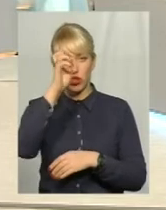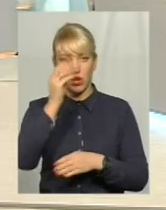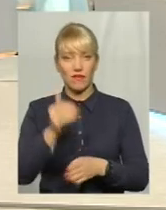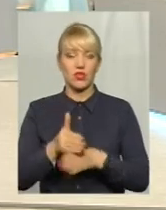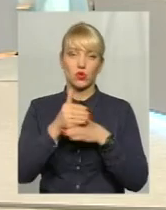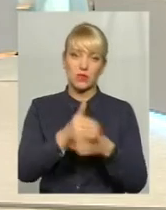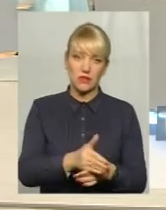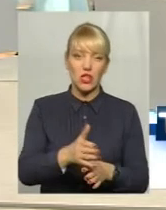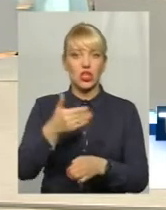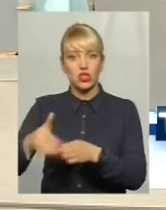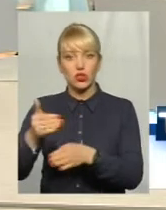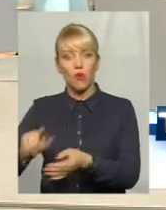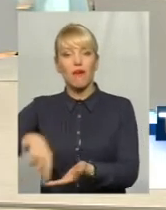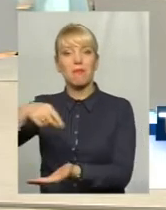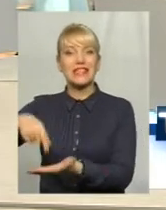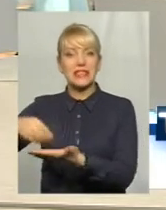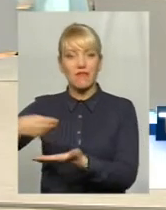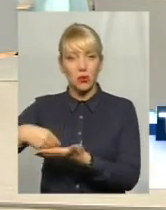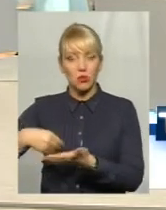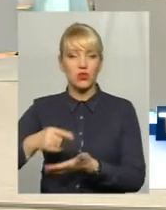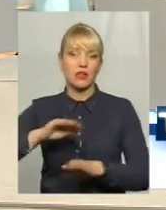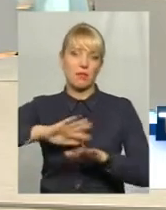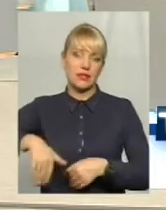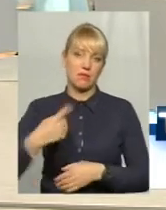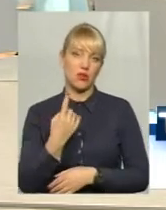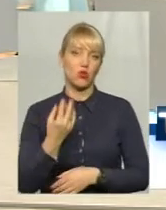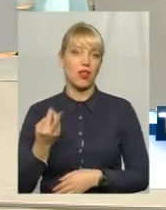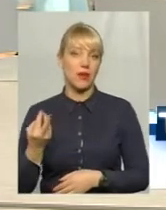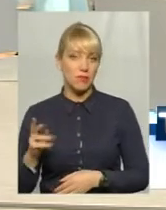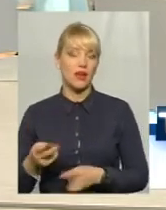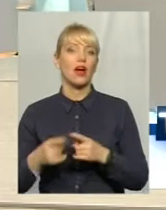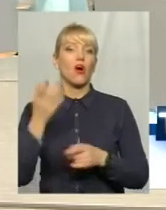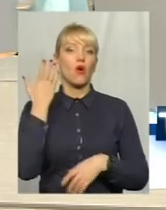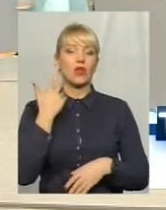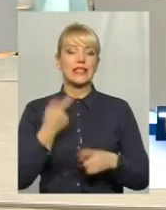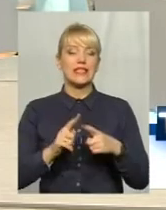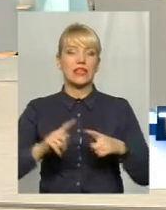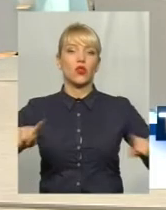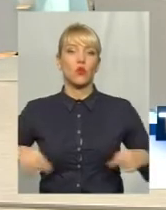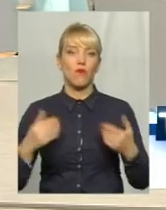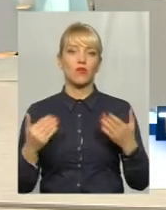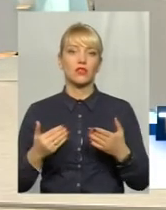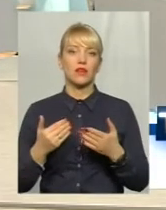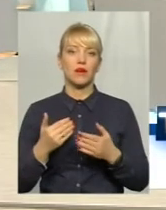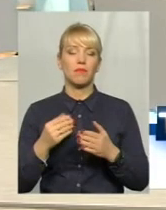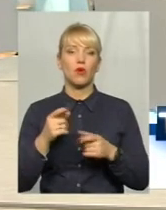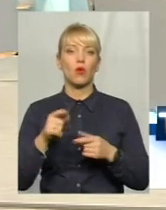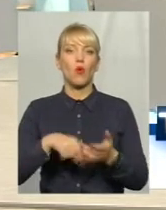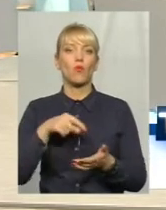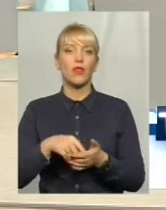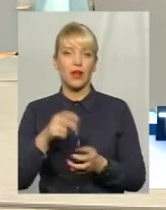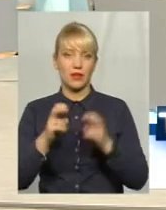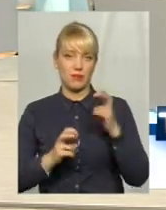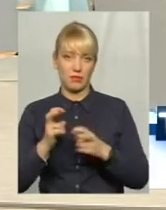частково з місцевих бюджетів, а після 1 липня, після того, як оці ново створені комунальні підприємства, центри ПМСД,